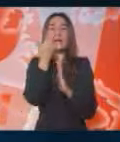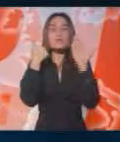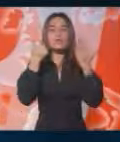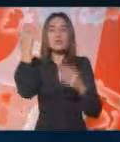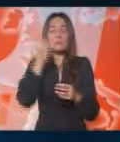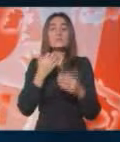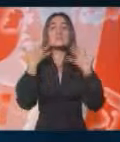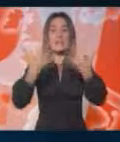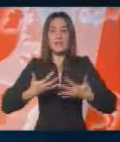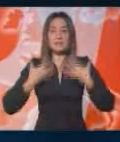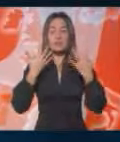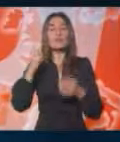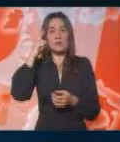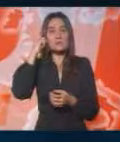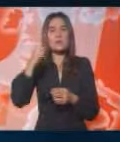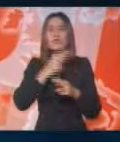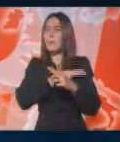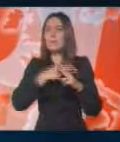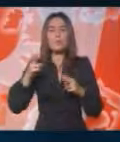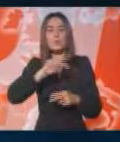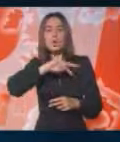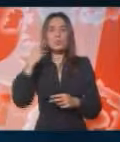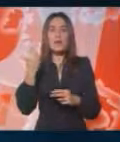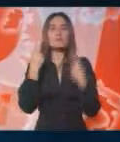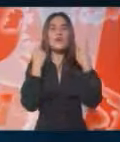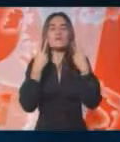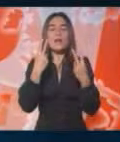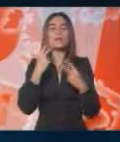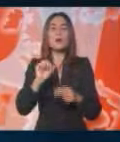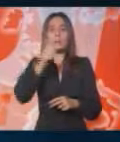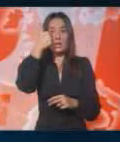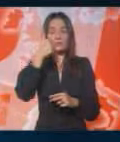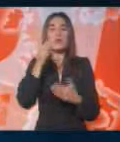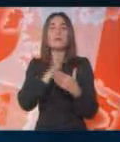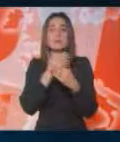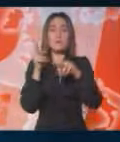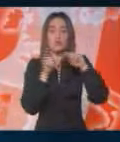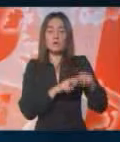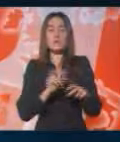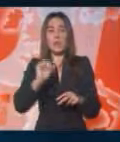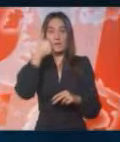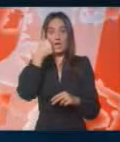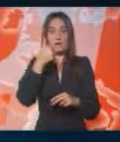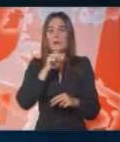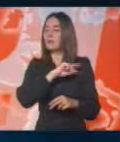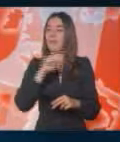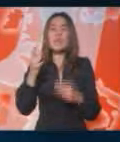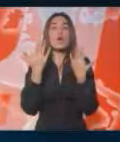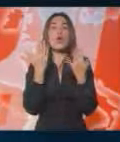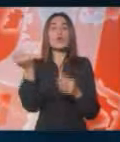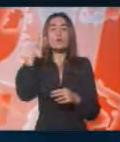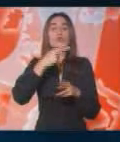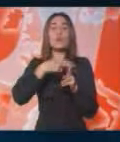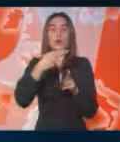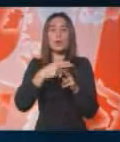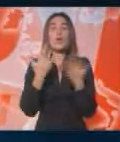% za 10 godina, znači potpuno drugačije vrednovanje prioriteta. Između ostalog prioritet nije koliko je došlo